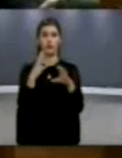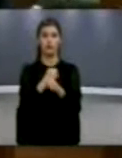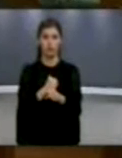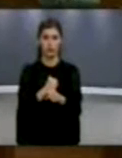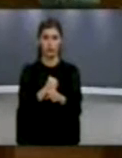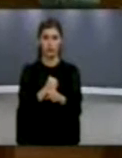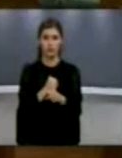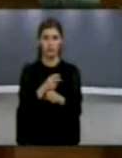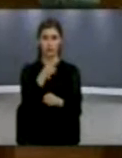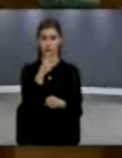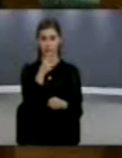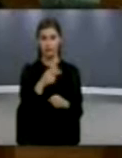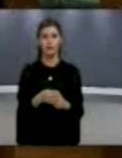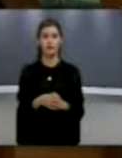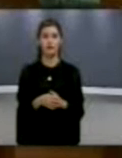humnikohen.